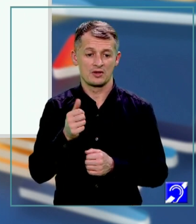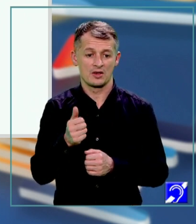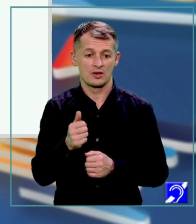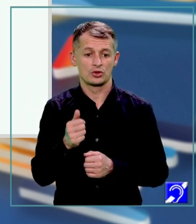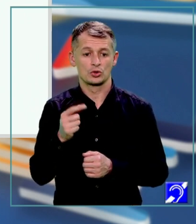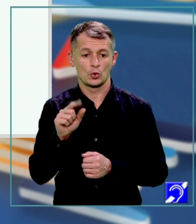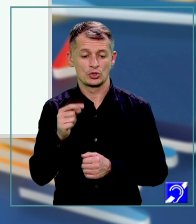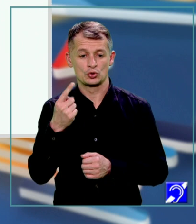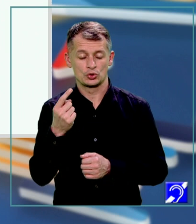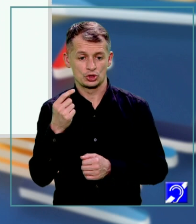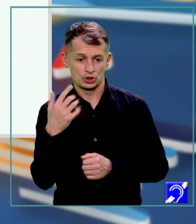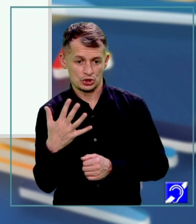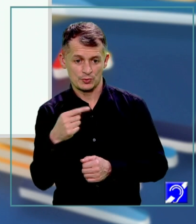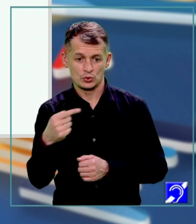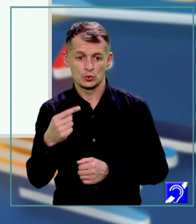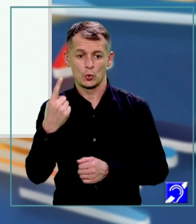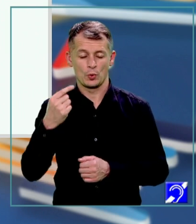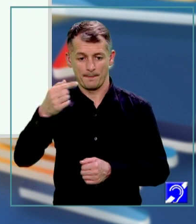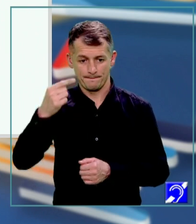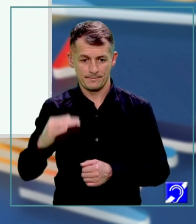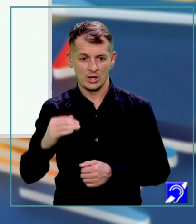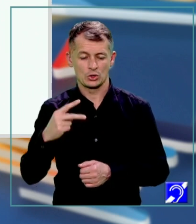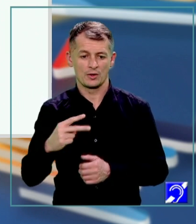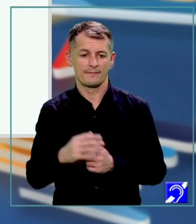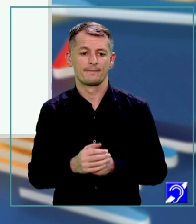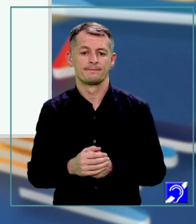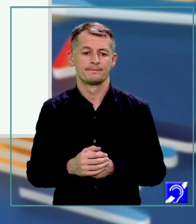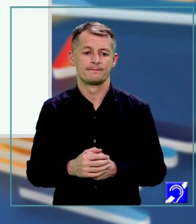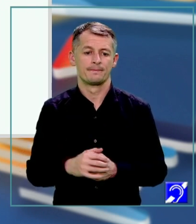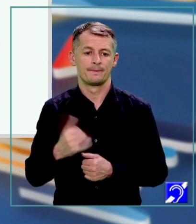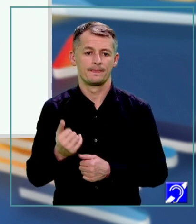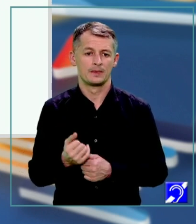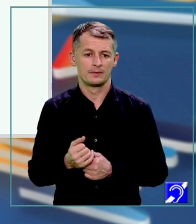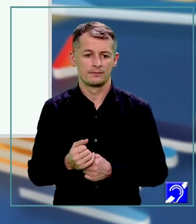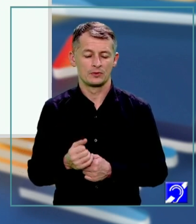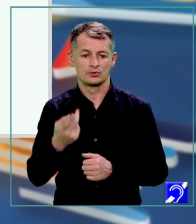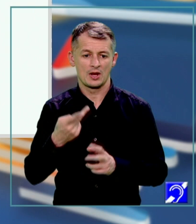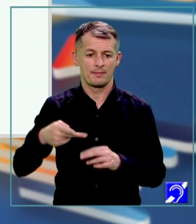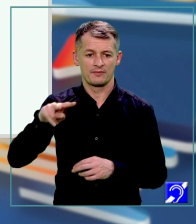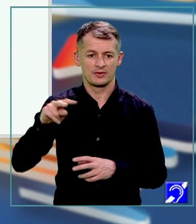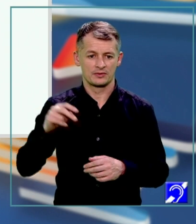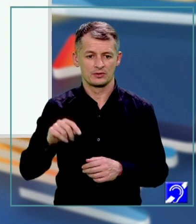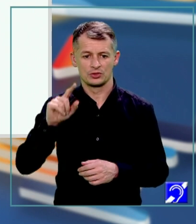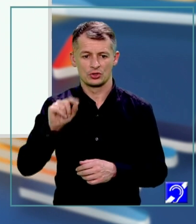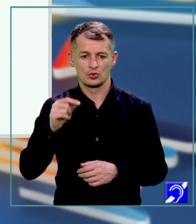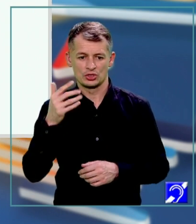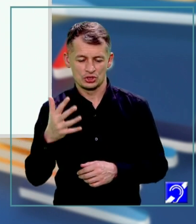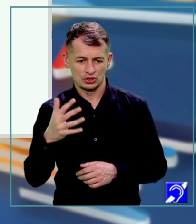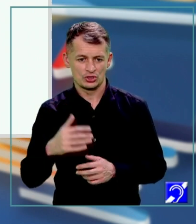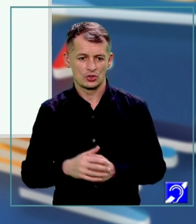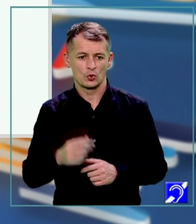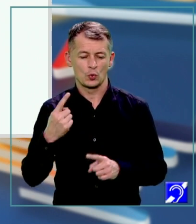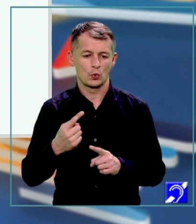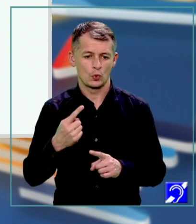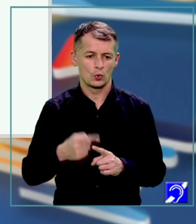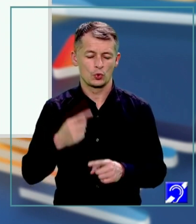minus 1 pe 2. Numitorul comun este 2 și îl amplificăm pe 25 cu